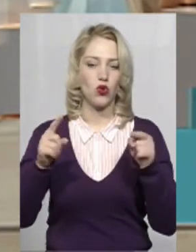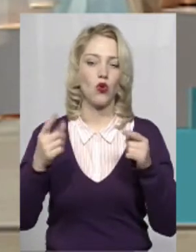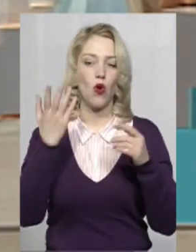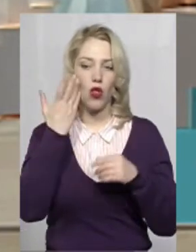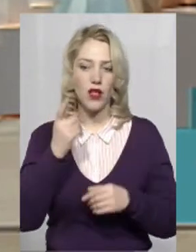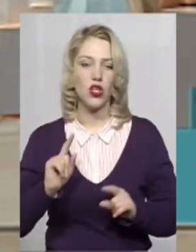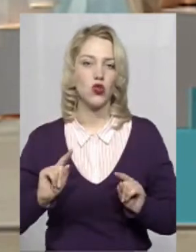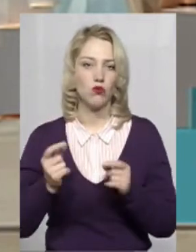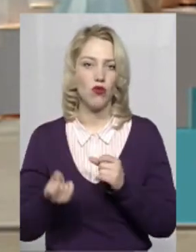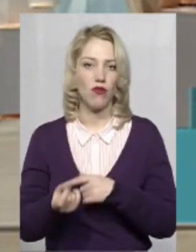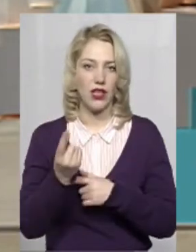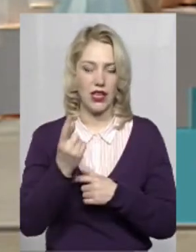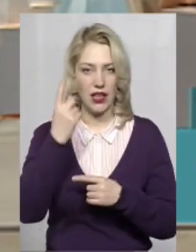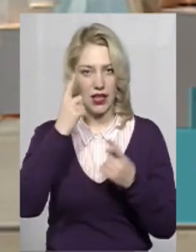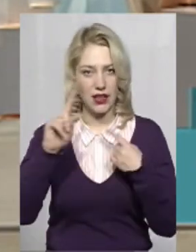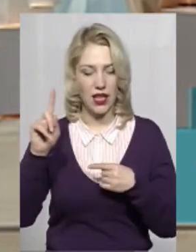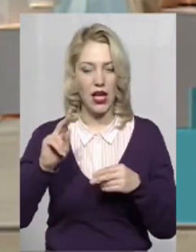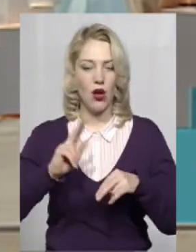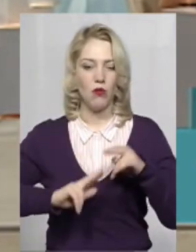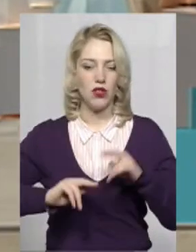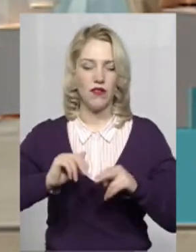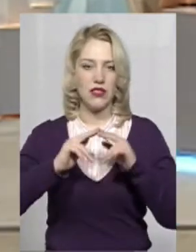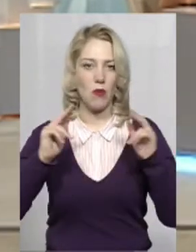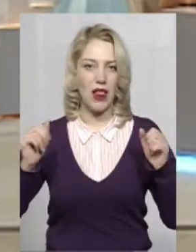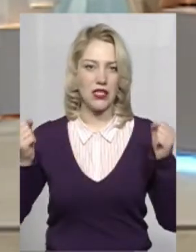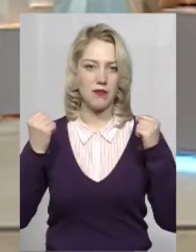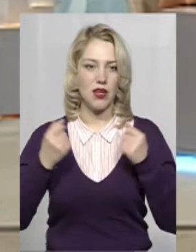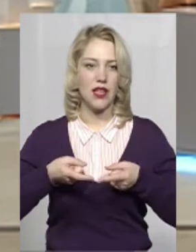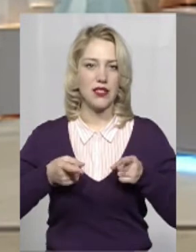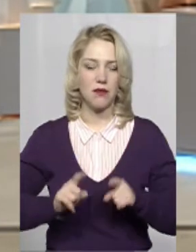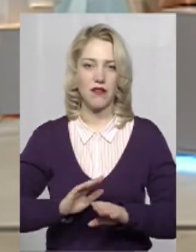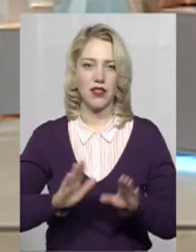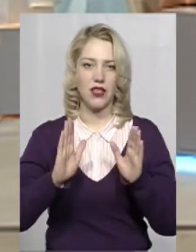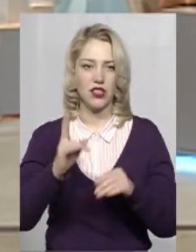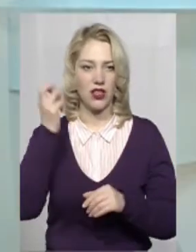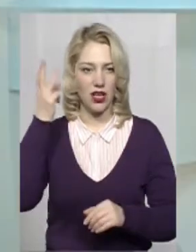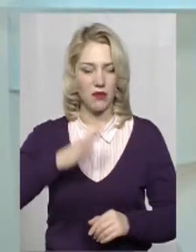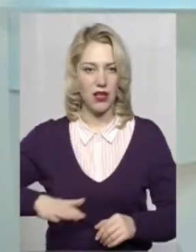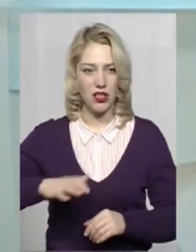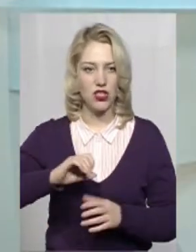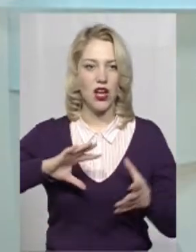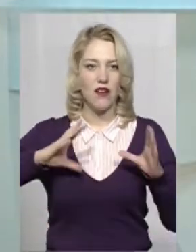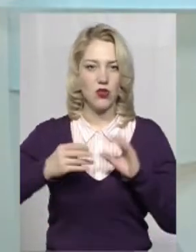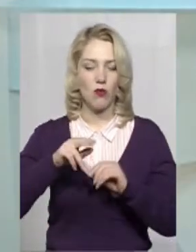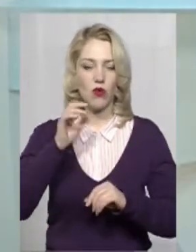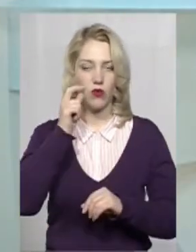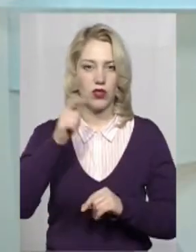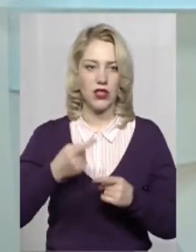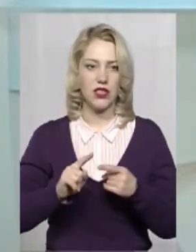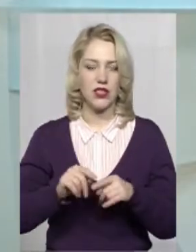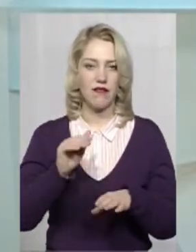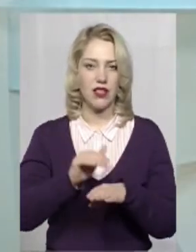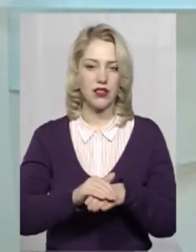виникла ідея будівництва палацу спорту? Насправді не лише на Хмельниччині, а в цілому по Україні, тому що це